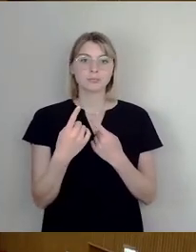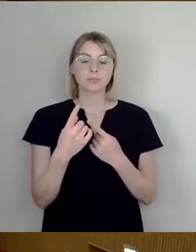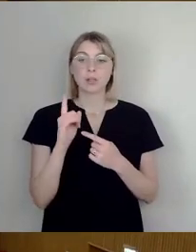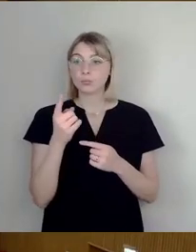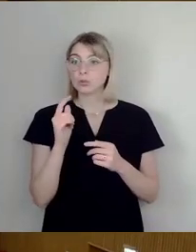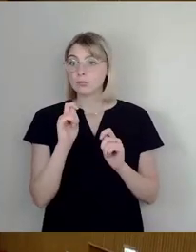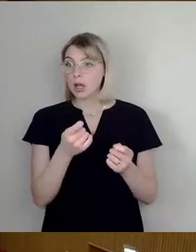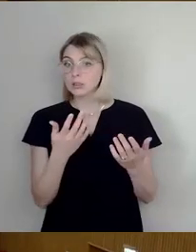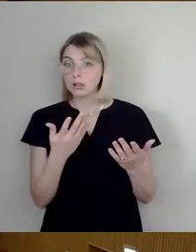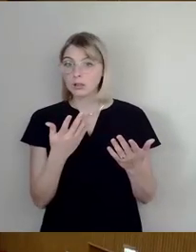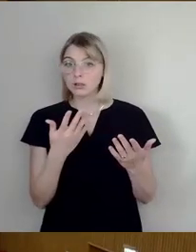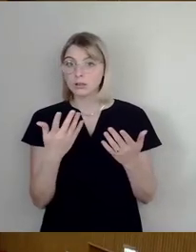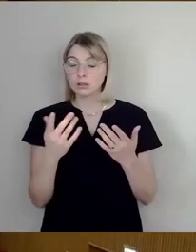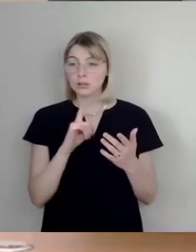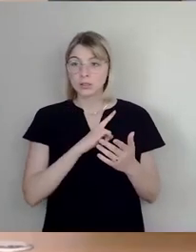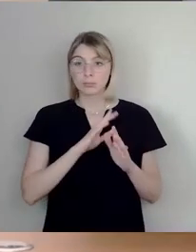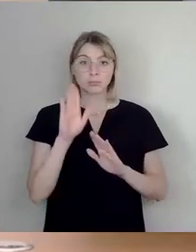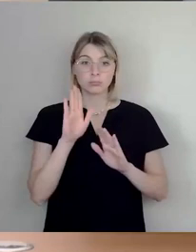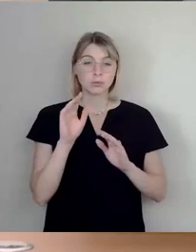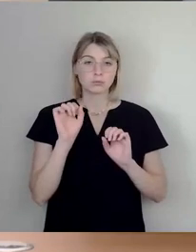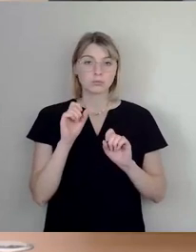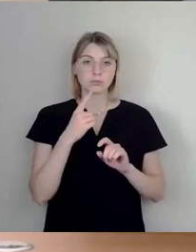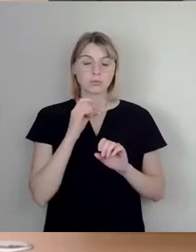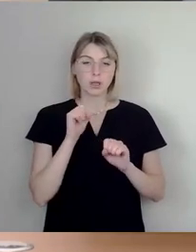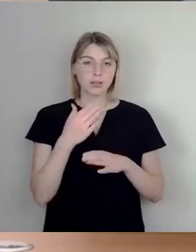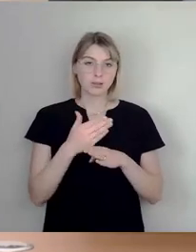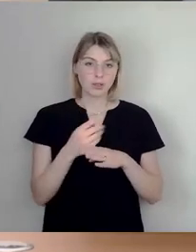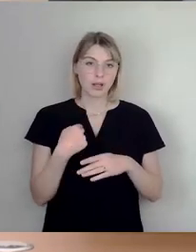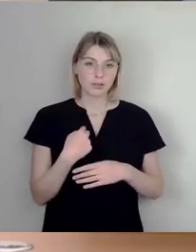Ich kann es hier nie bestimmen. Heike Ahnert, bitte.